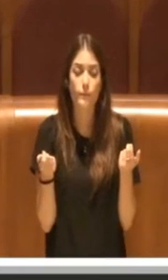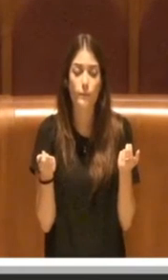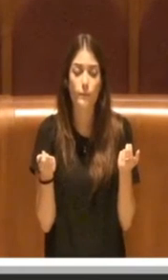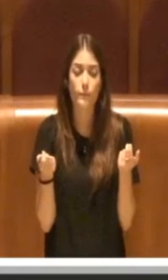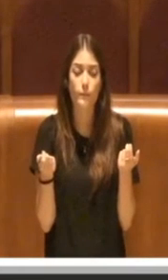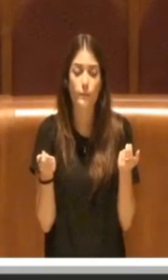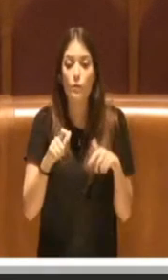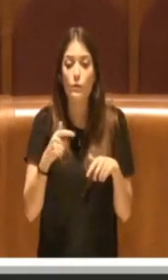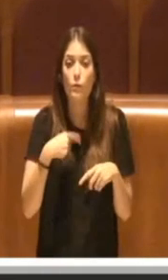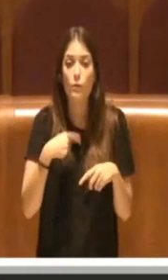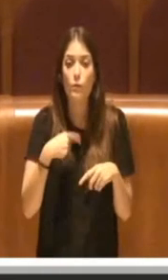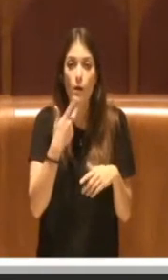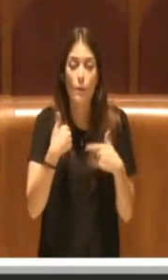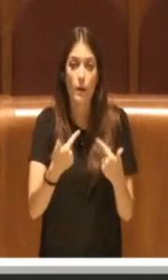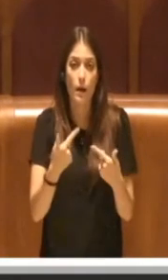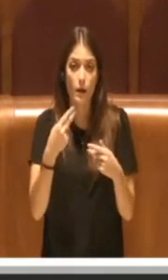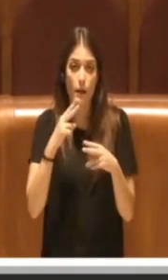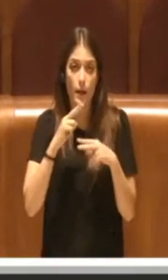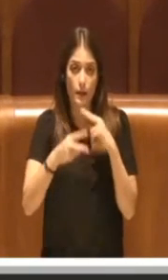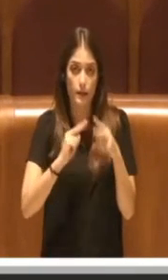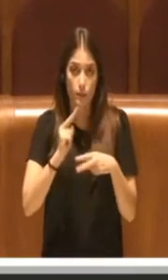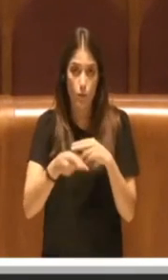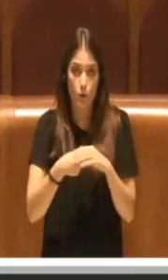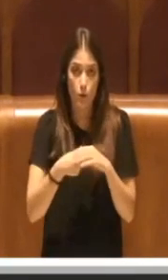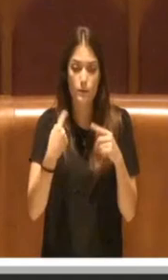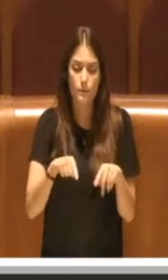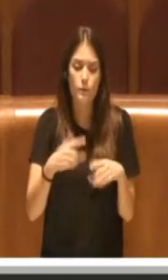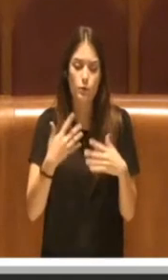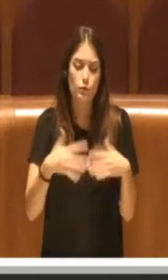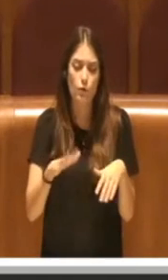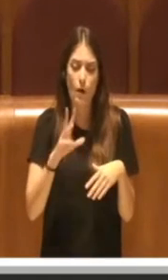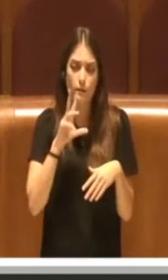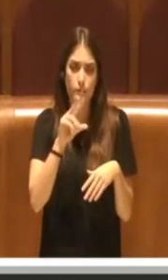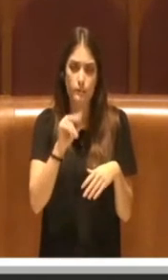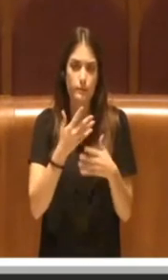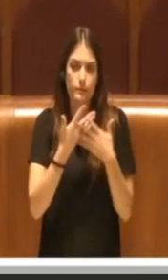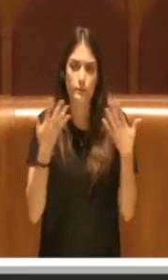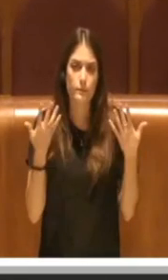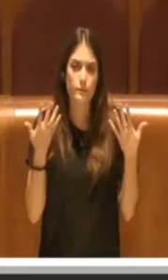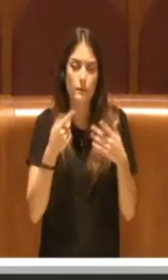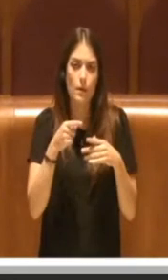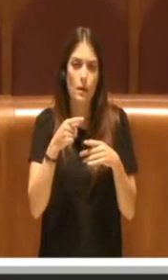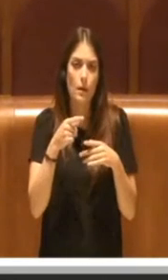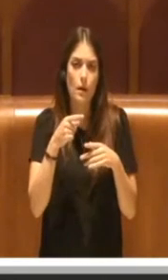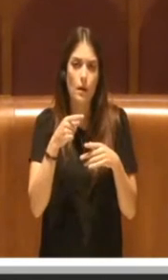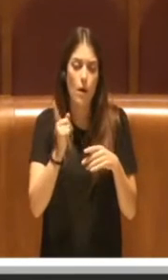di dare delle risposte. E comunque è previsto che questo piano venga modificato.